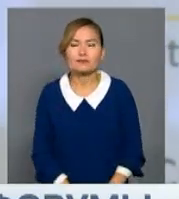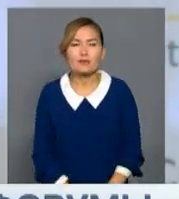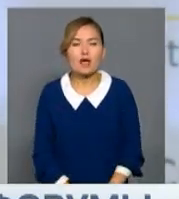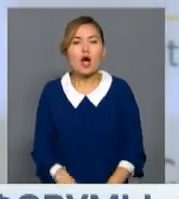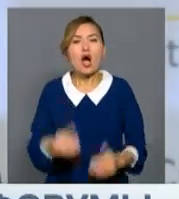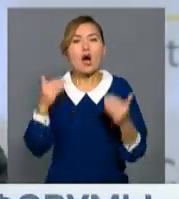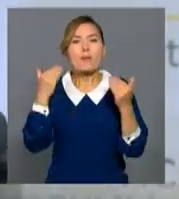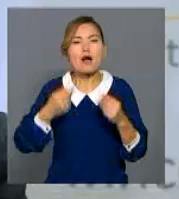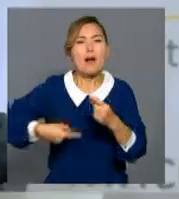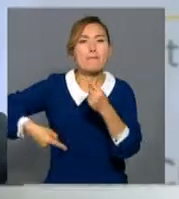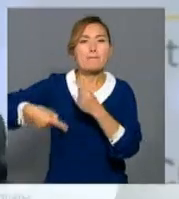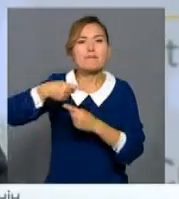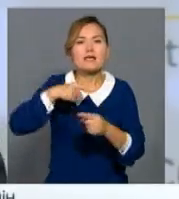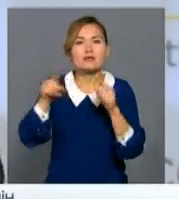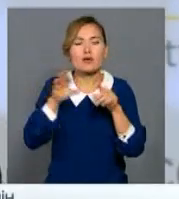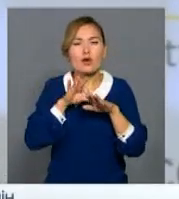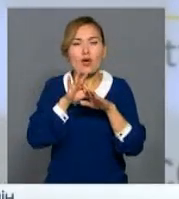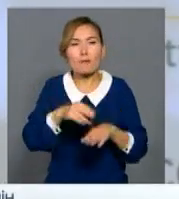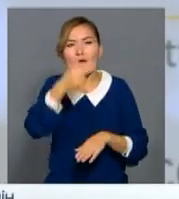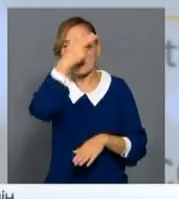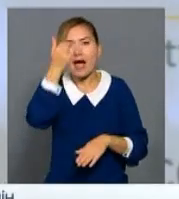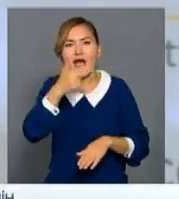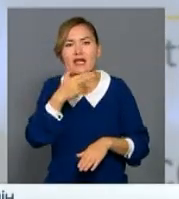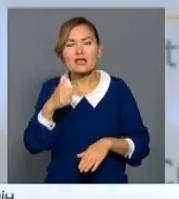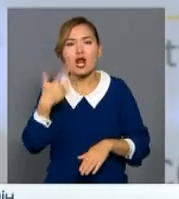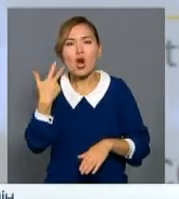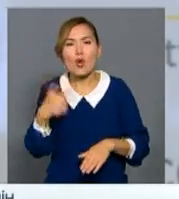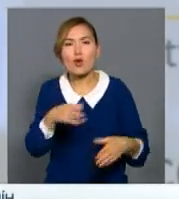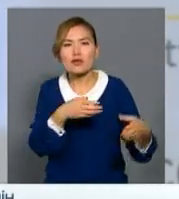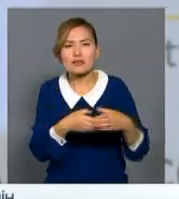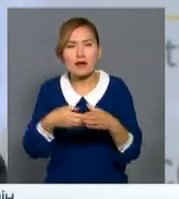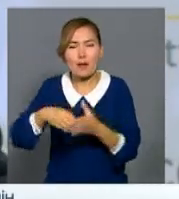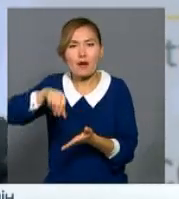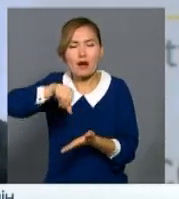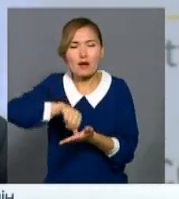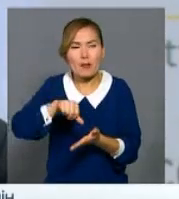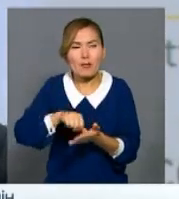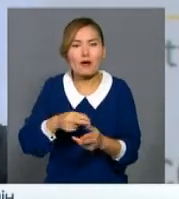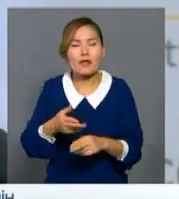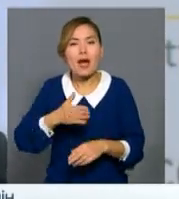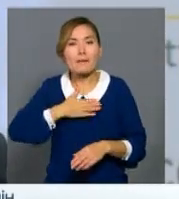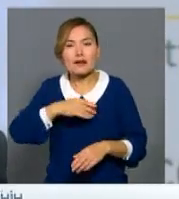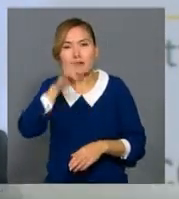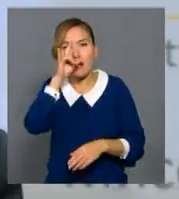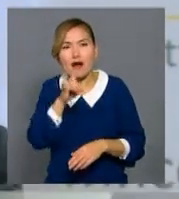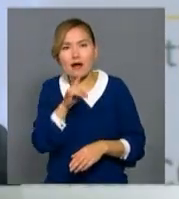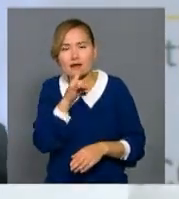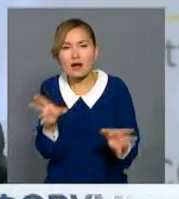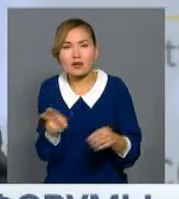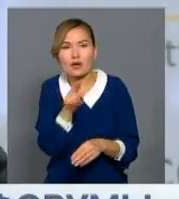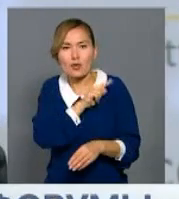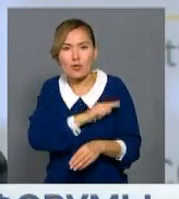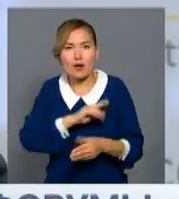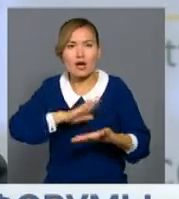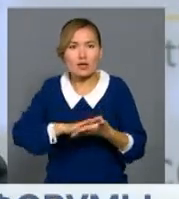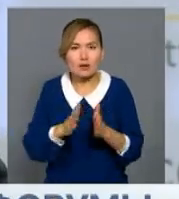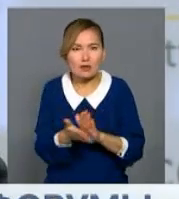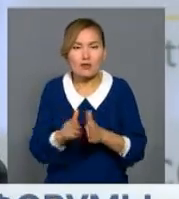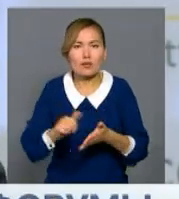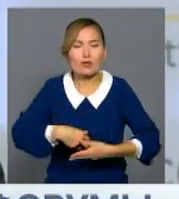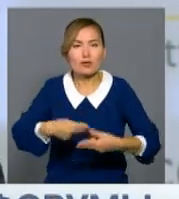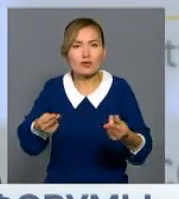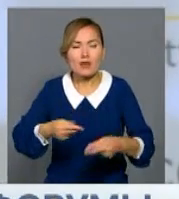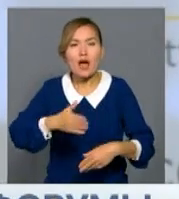Бүгінгі бизнес форумға Италияның 30-дан астам компаниясының өкілдері келді. Олары жергілікті әріптестерімен бірнеше бағыт бойынша антымақтасты қорнатты.